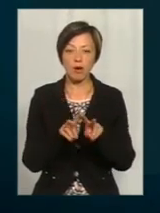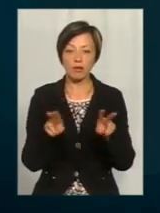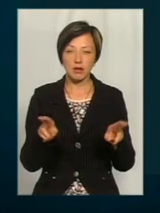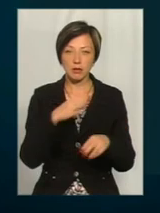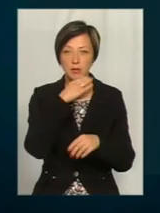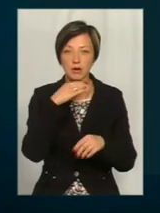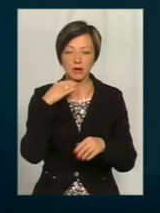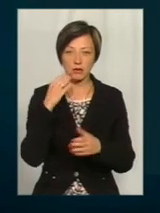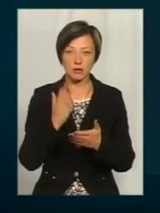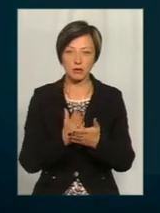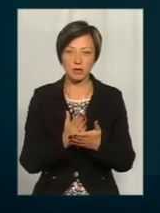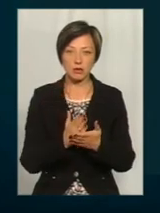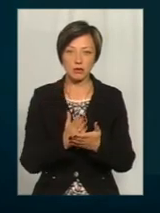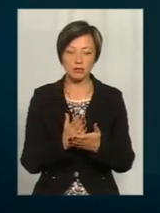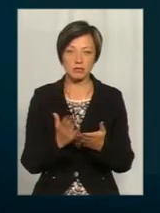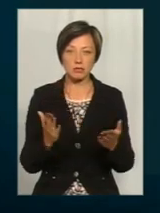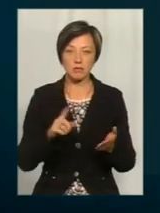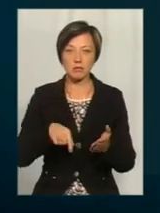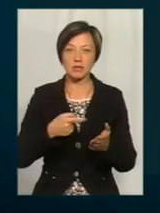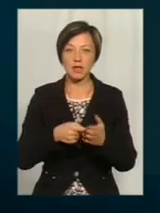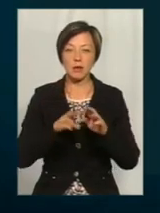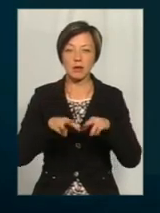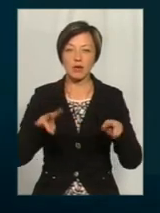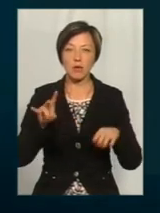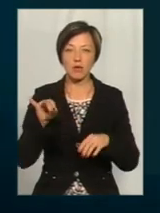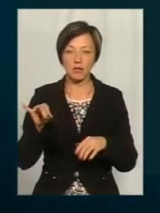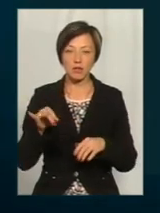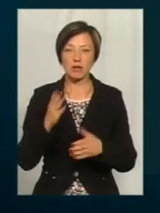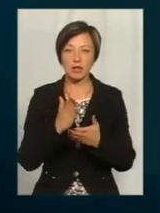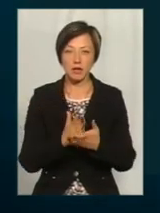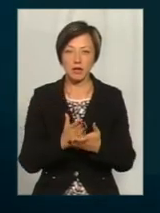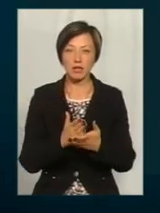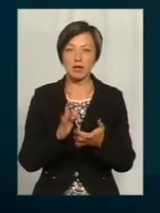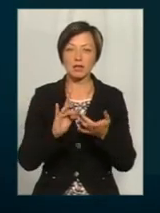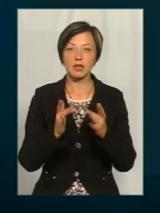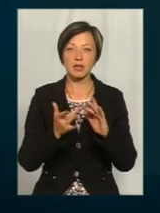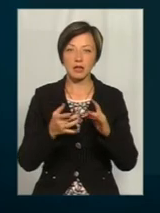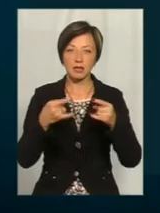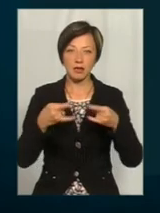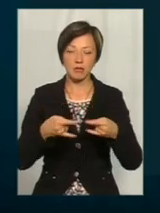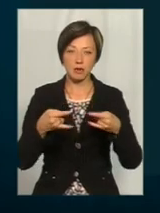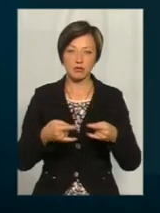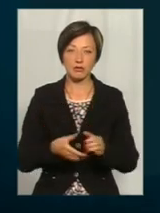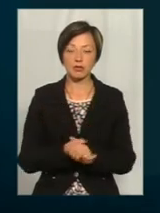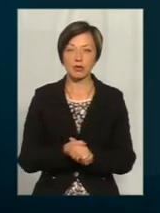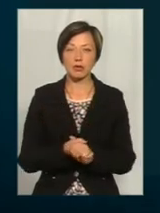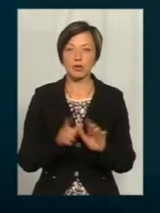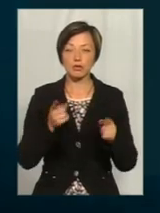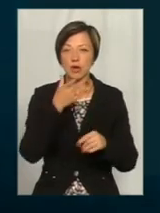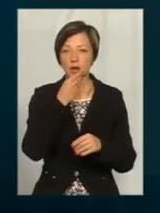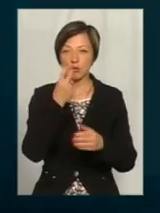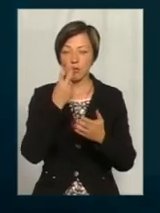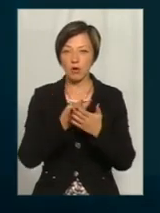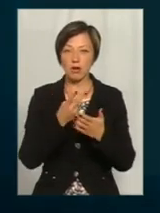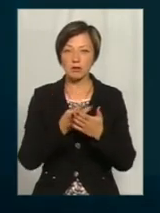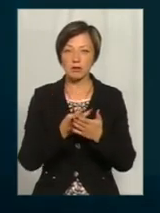є. В городах-мільйонниках, стотисячниках і т.д. і т.п. є вже інтернет-телебачення. Дуже гарно показує